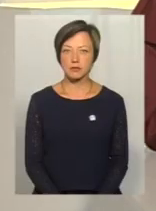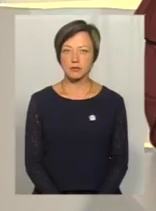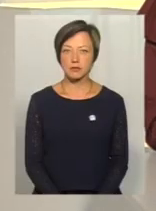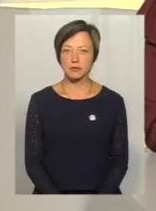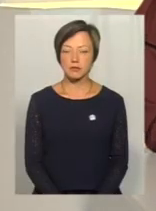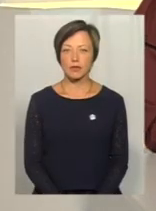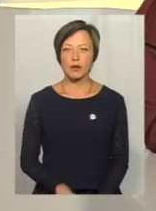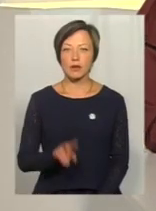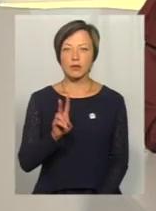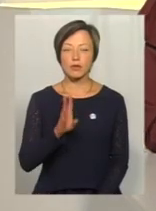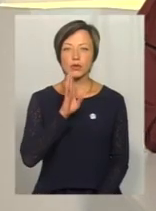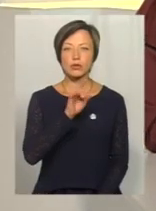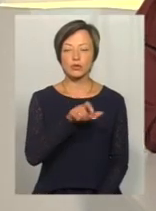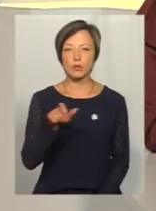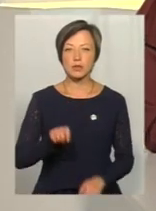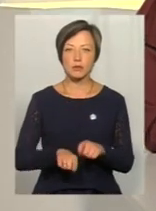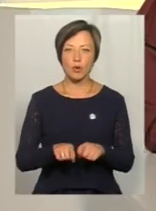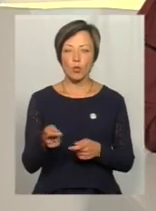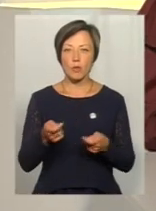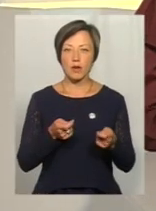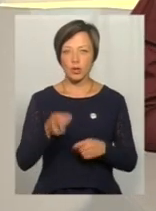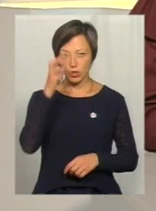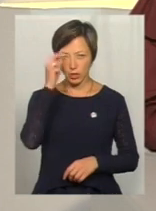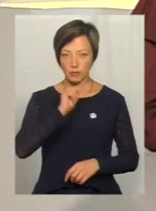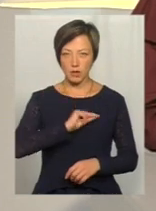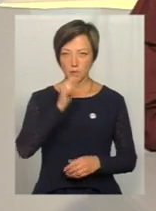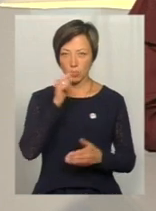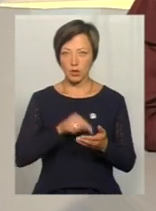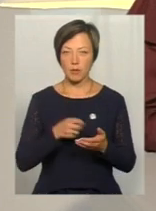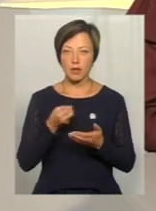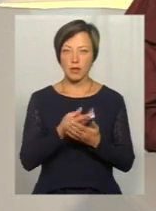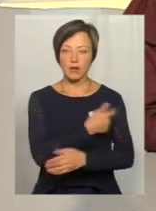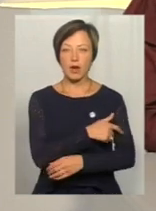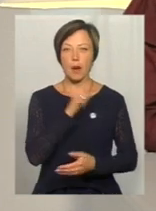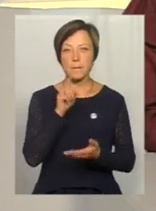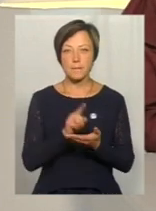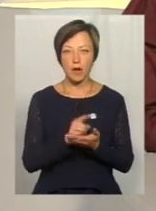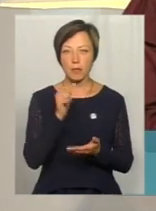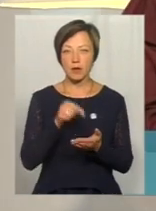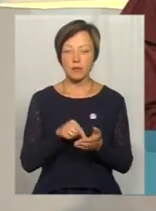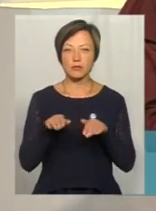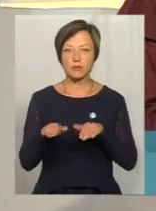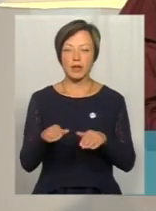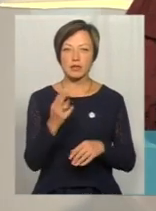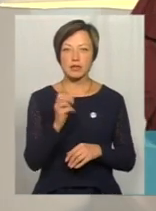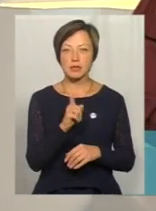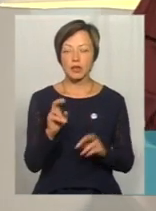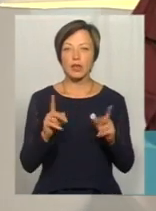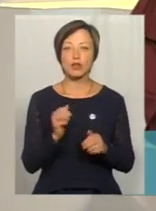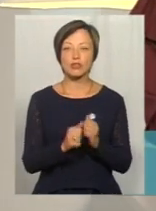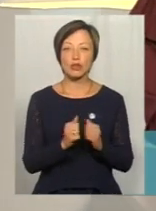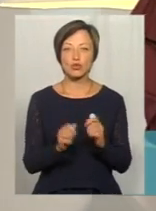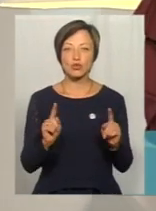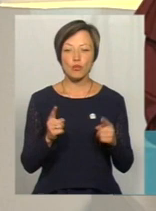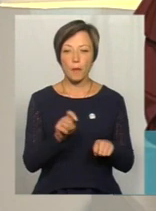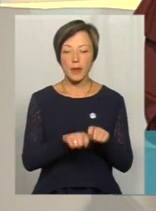Двоє жінок, інспекторів управління Держпрації області, потрапили до лікарні, а мали потрапити у швейний цех. Як часто і